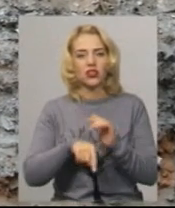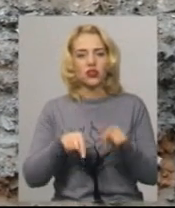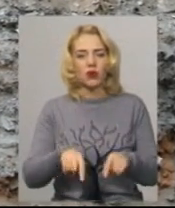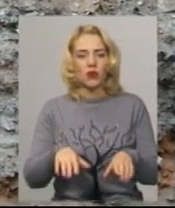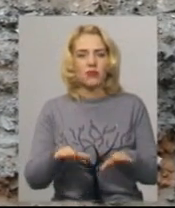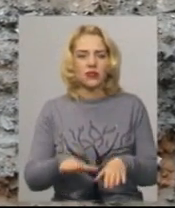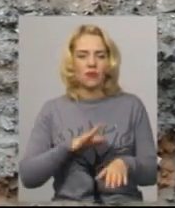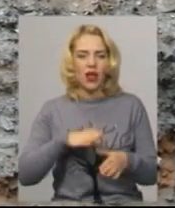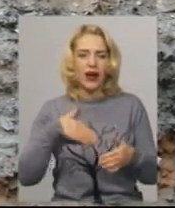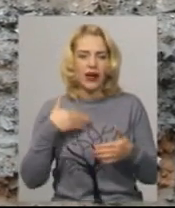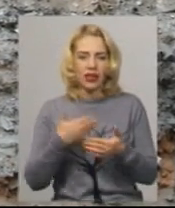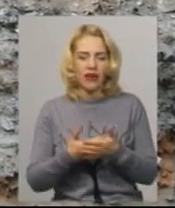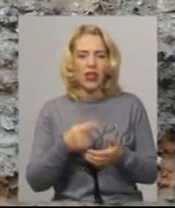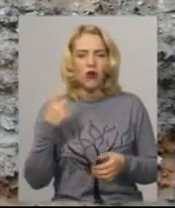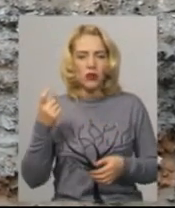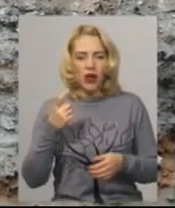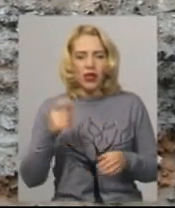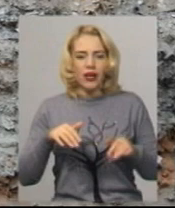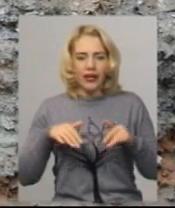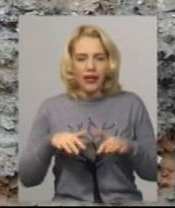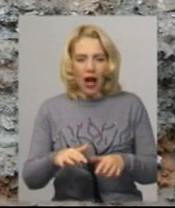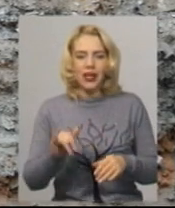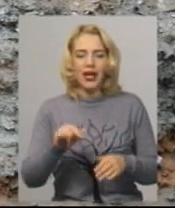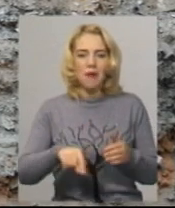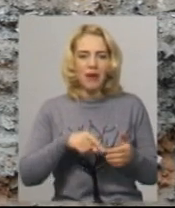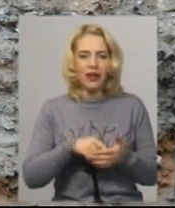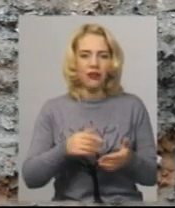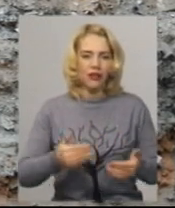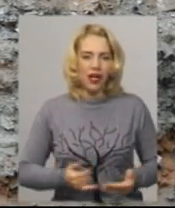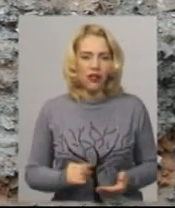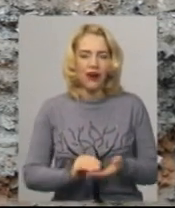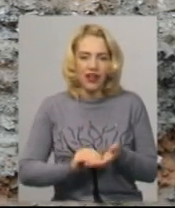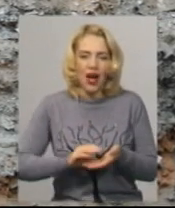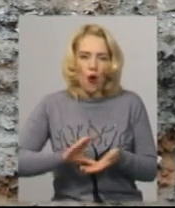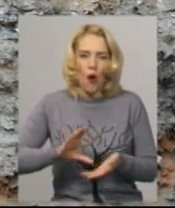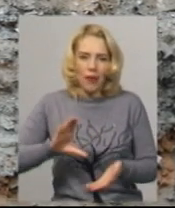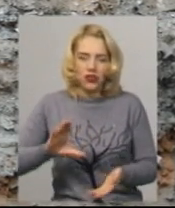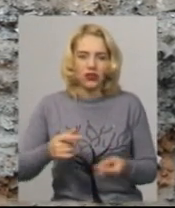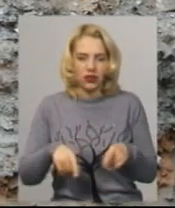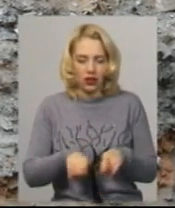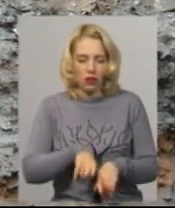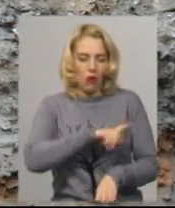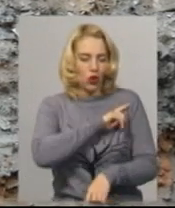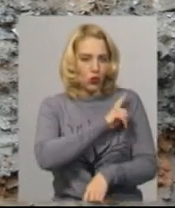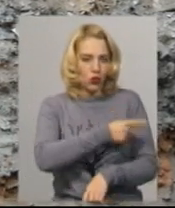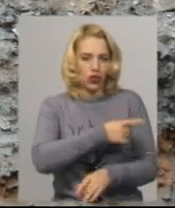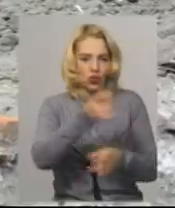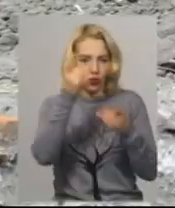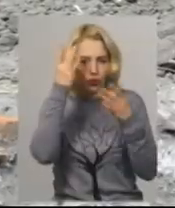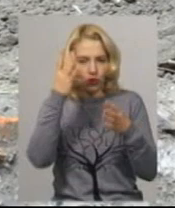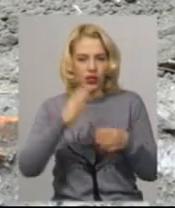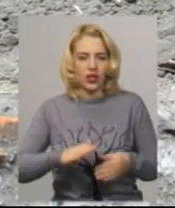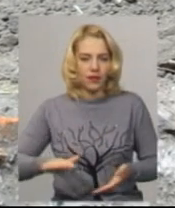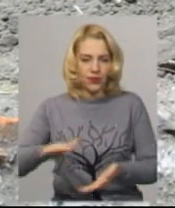активна господарська діяльність, місто жило і накопичувало такий потужний, достатньо культурний шар.